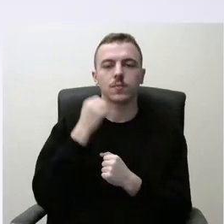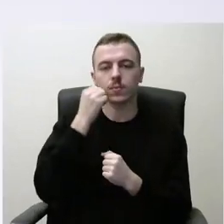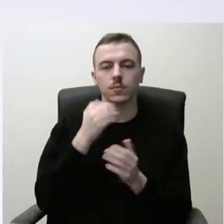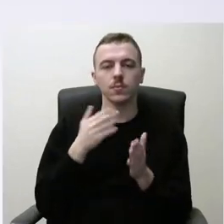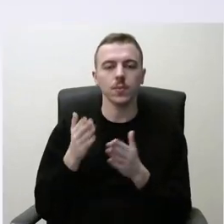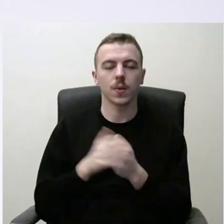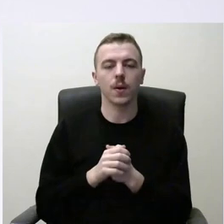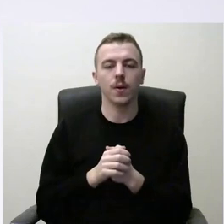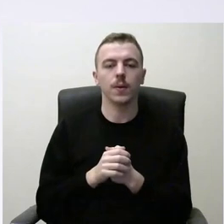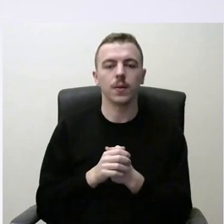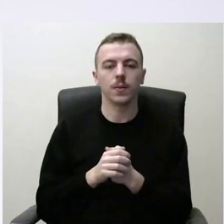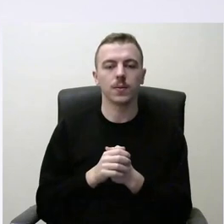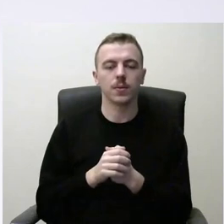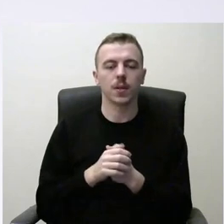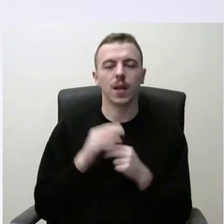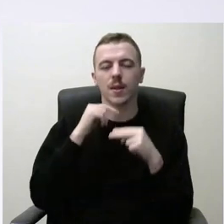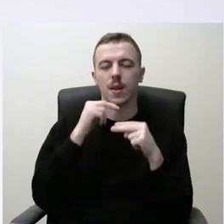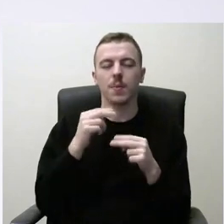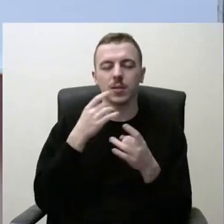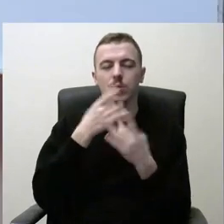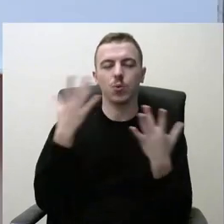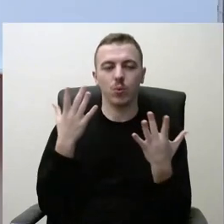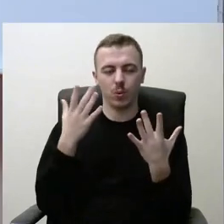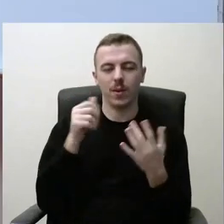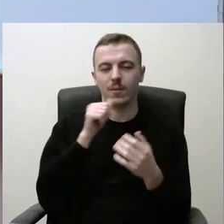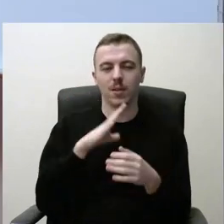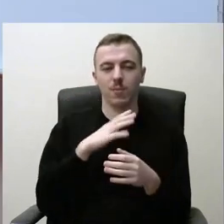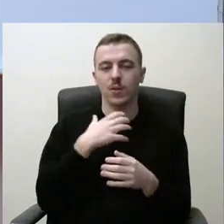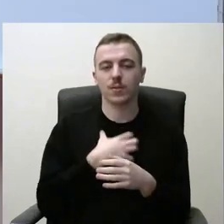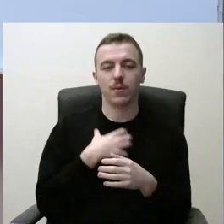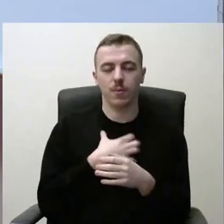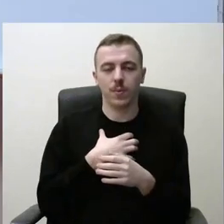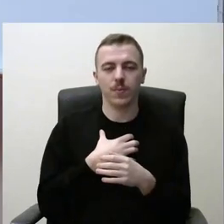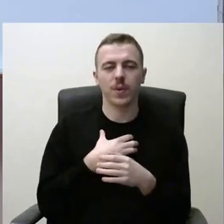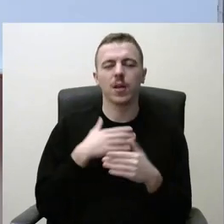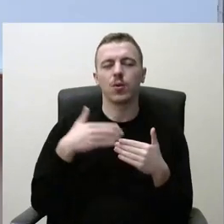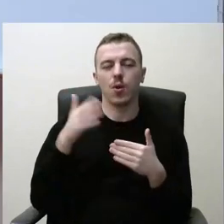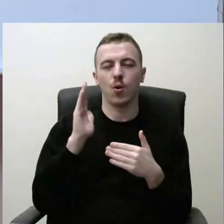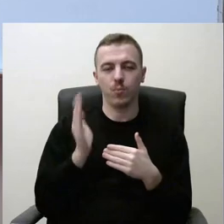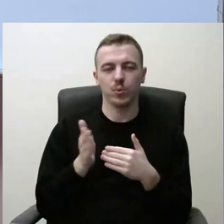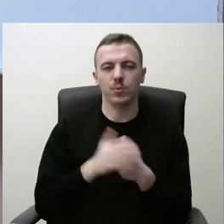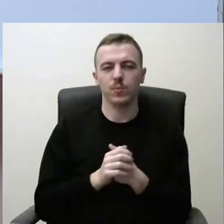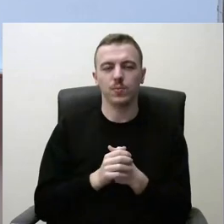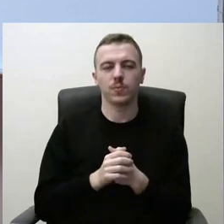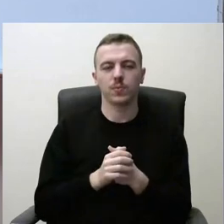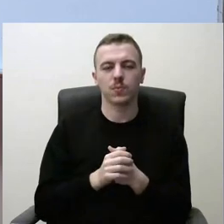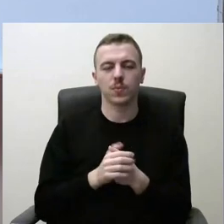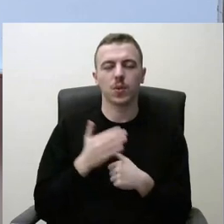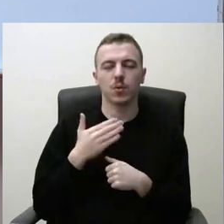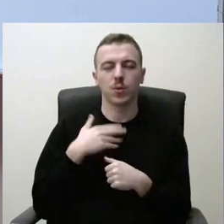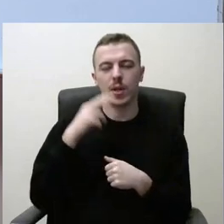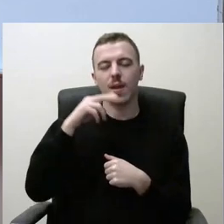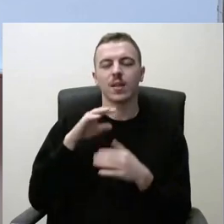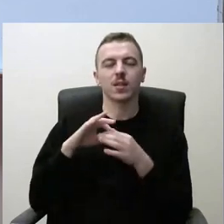Dėmesys kultūrai visada buvo svarbus ir yra svarbus mūsų tėvinės sajungos,